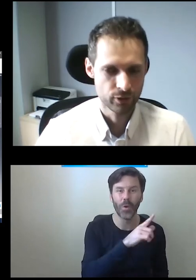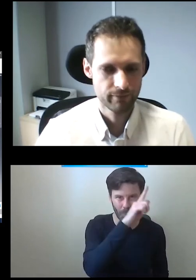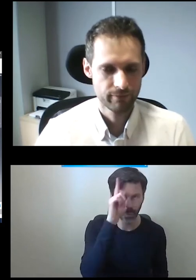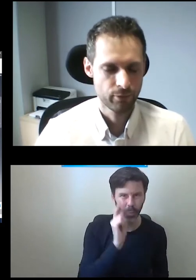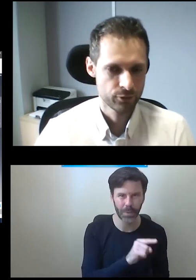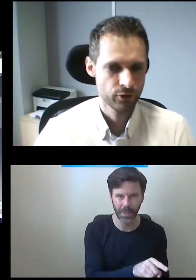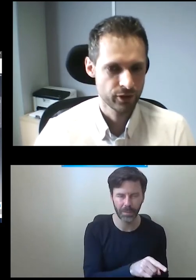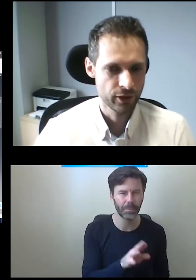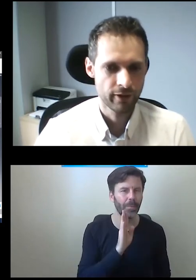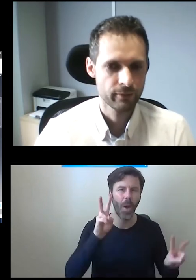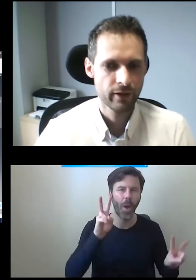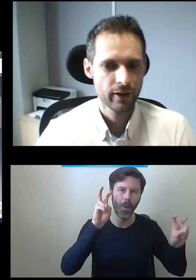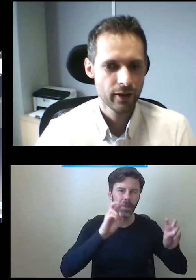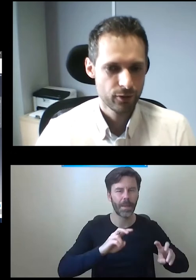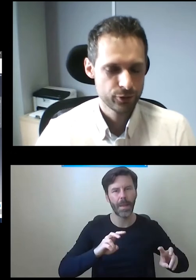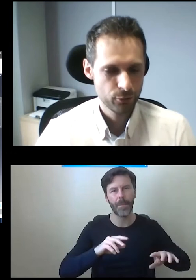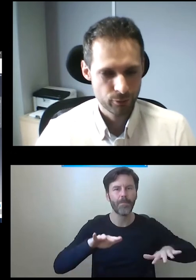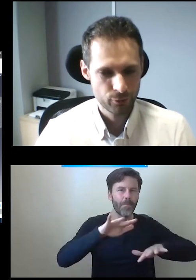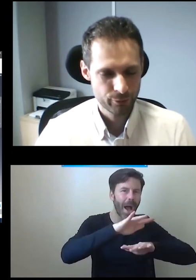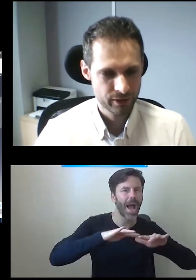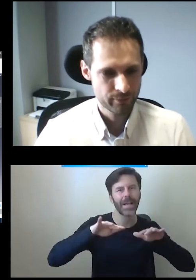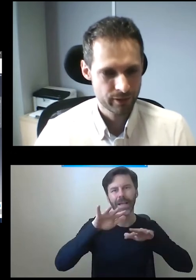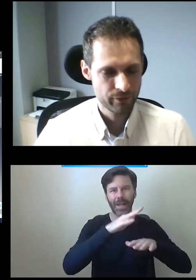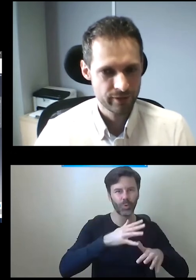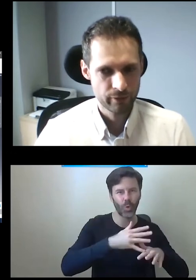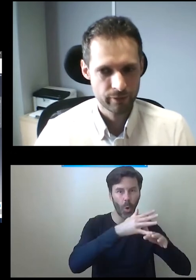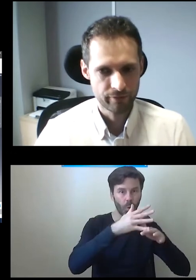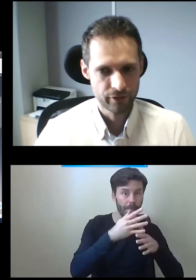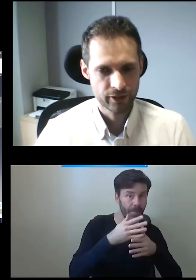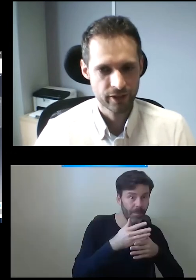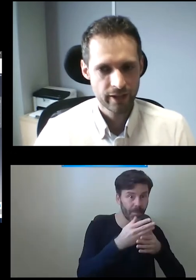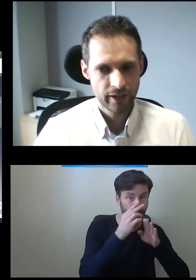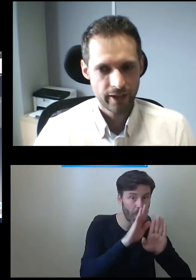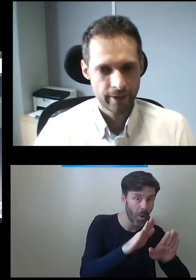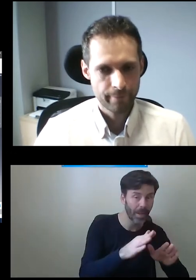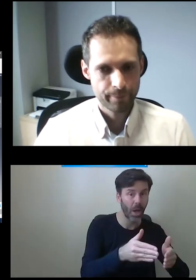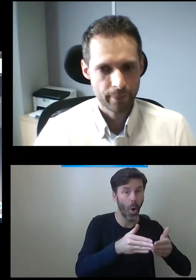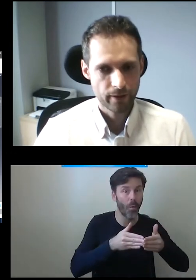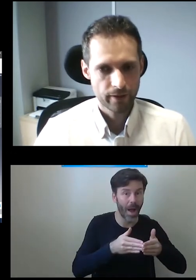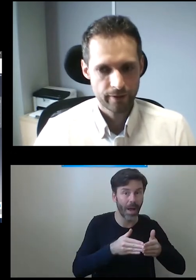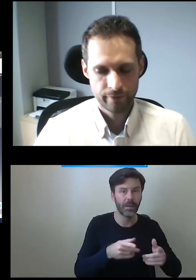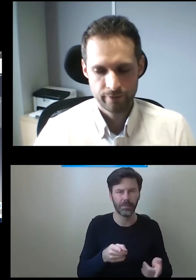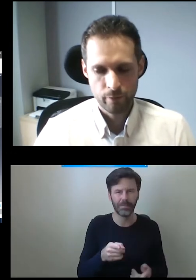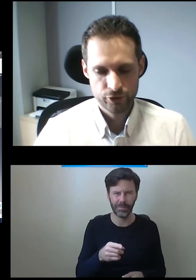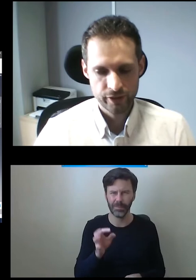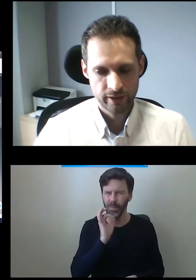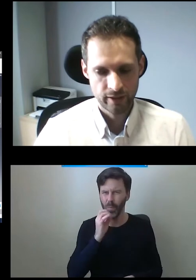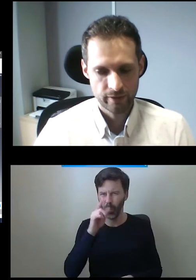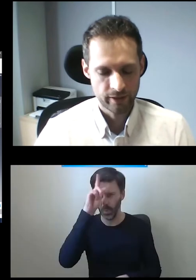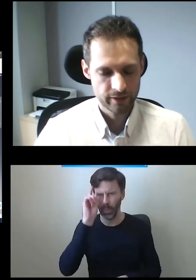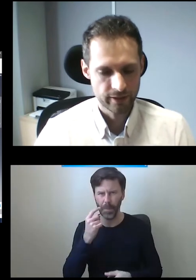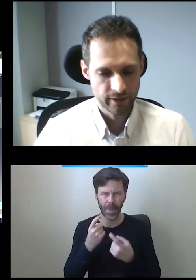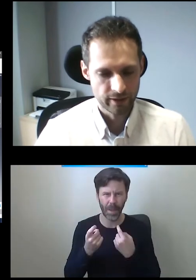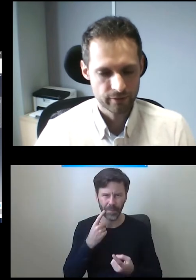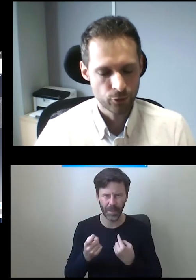schody, które pokazują się i chowają. Ludzie lubią się tymi windami bawić. Także wypuszczenie na